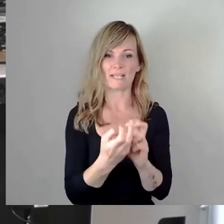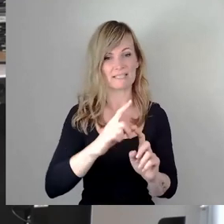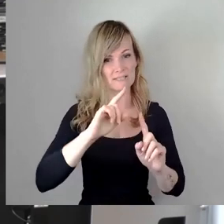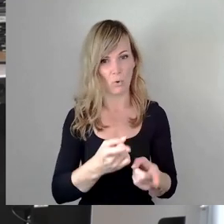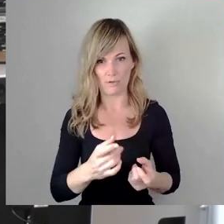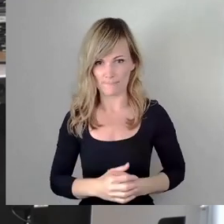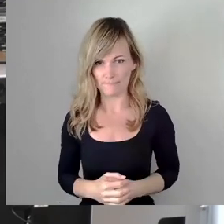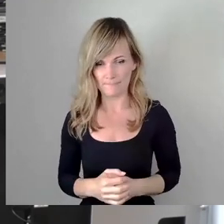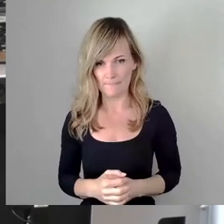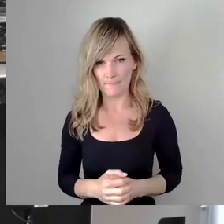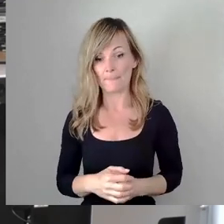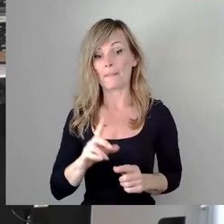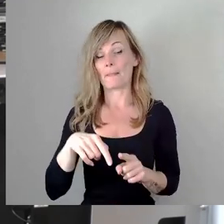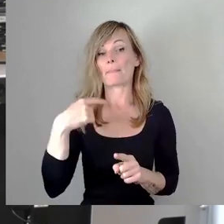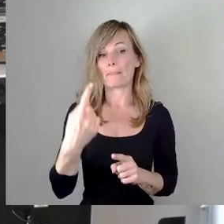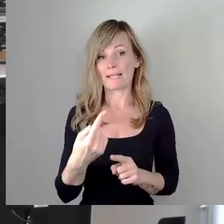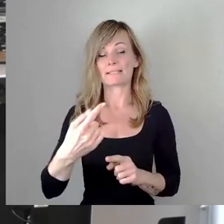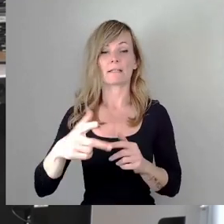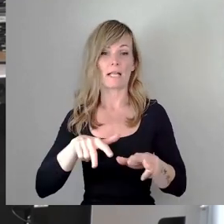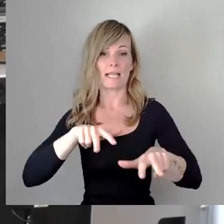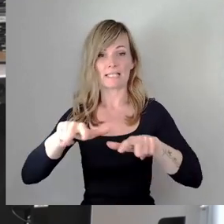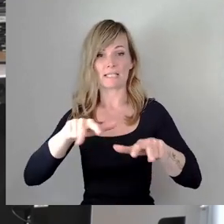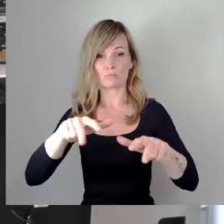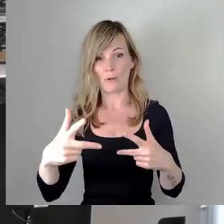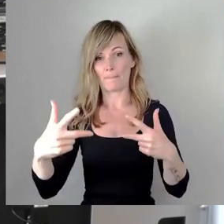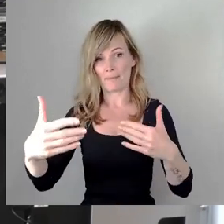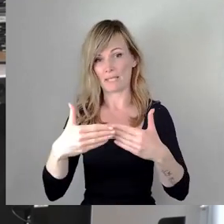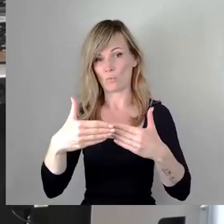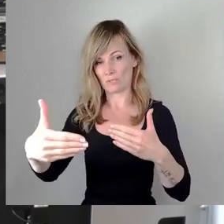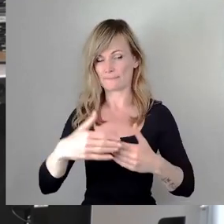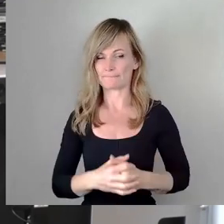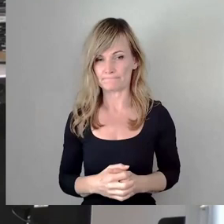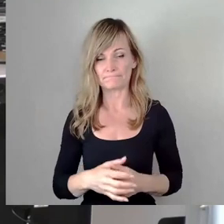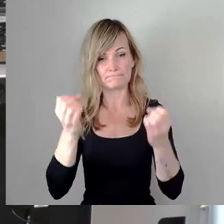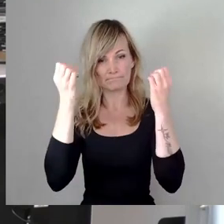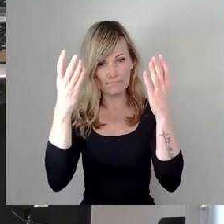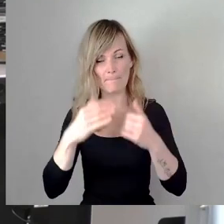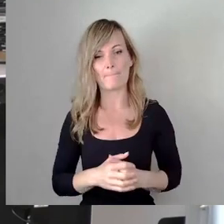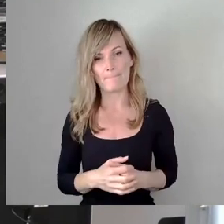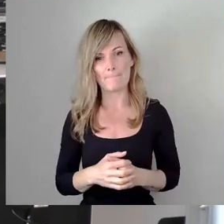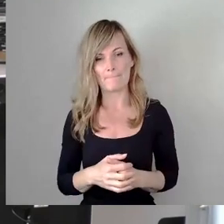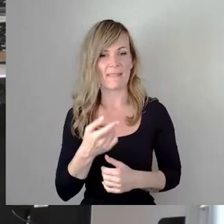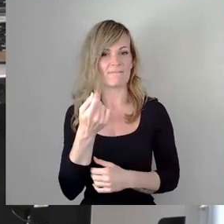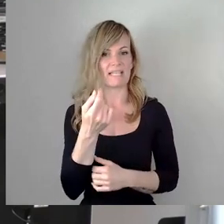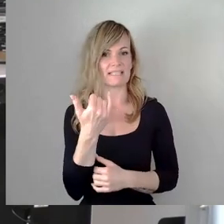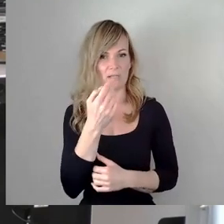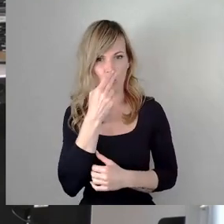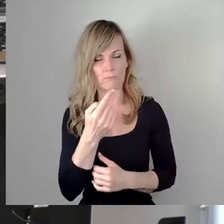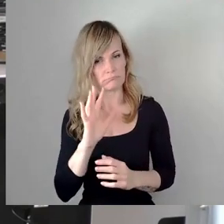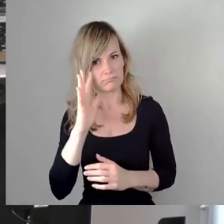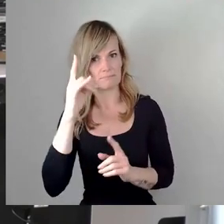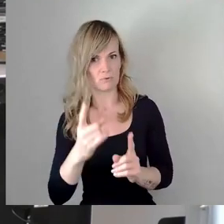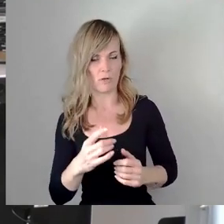nächsten Legislaturperiode. Das steht natürlich unter dem Vorbehalt der Finanzierung, aber wir sollten als